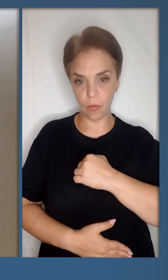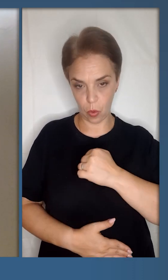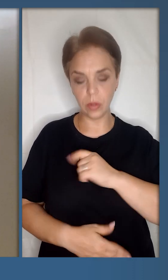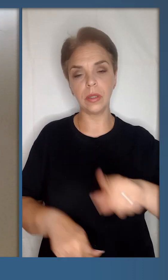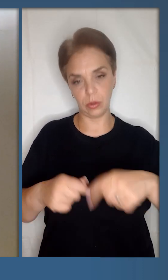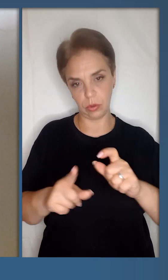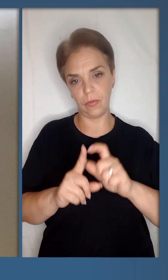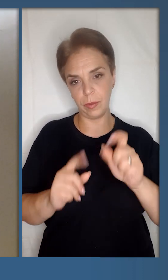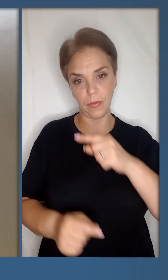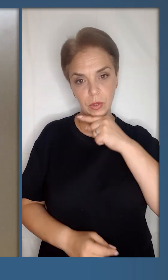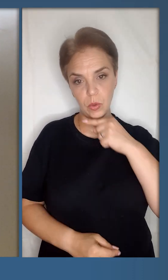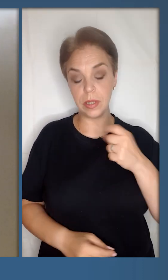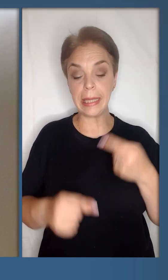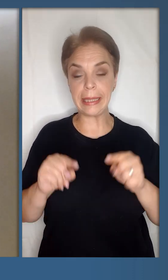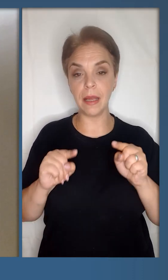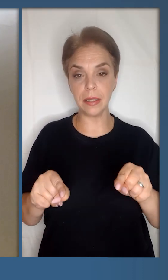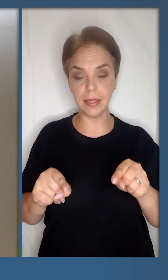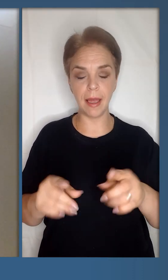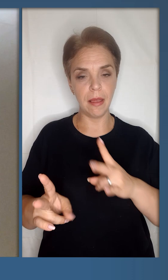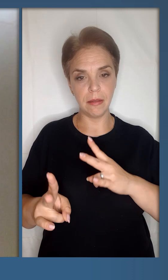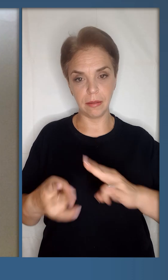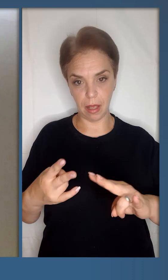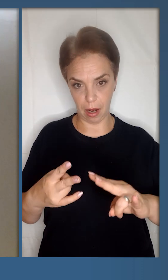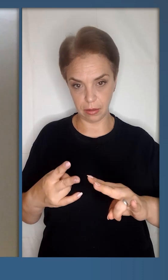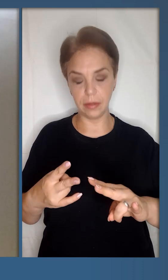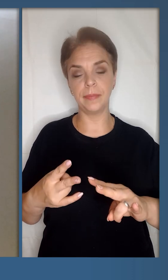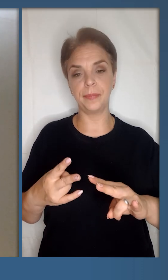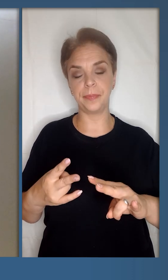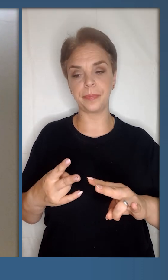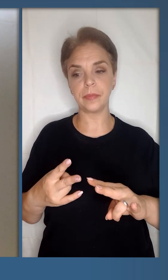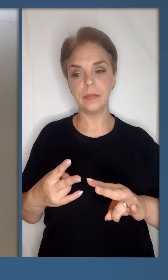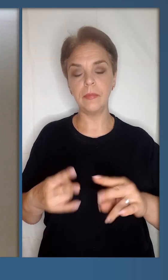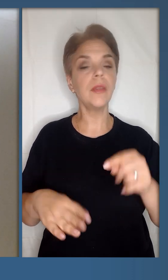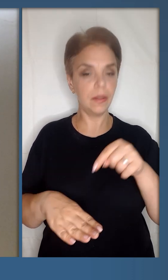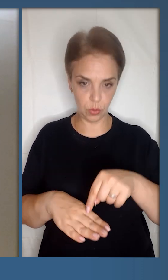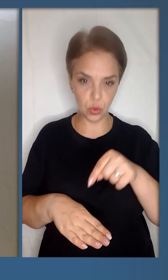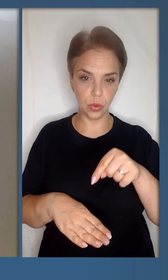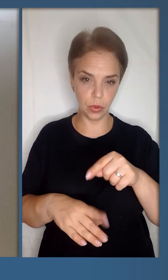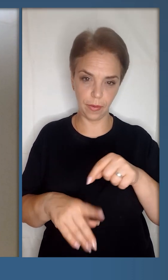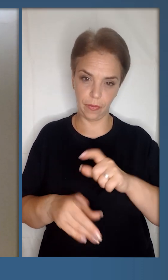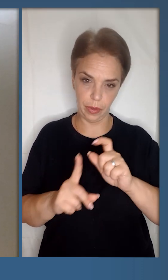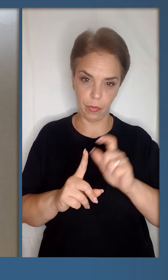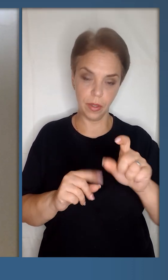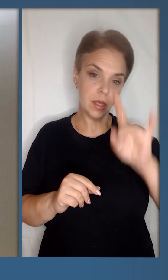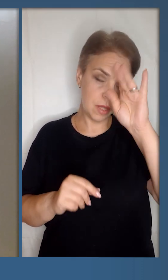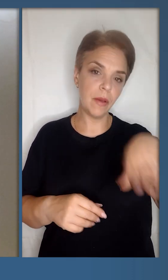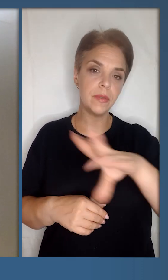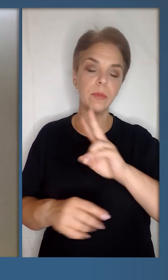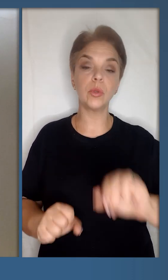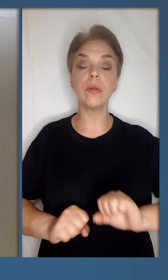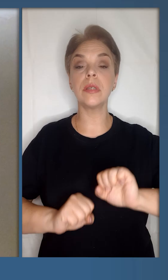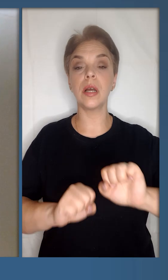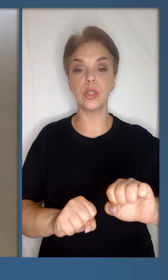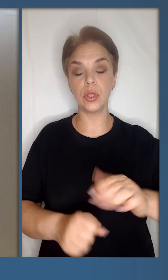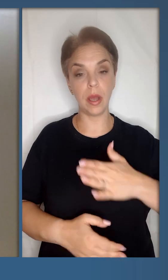воїни дадуть відповідь Росії на цей теракт. відчутну відповідь. Слава усім,